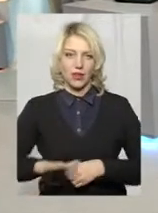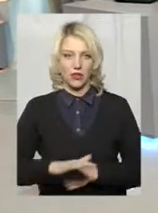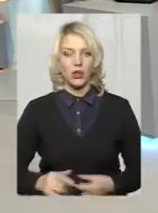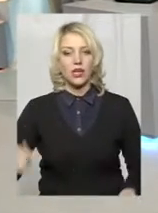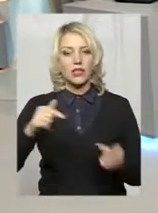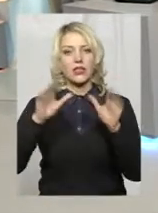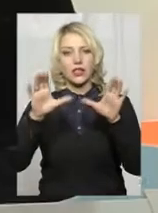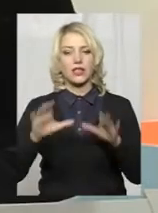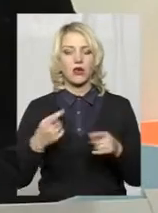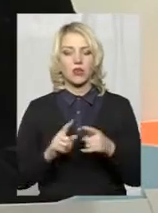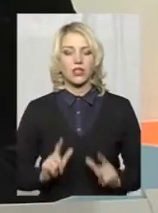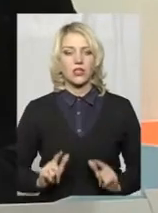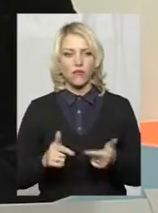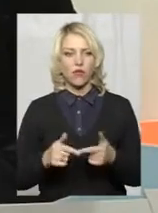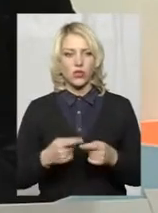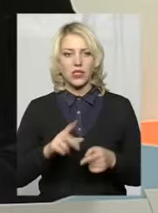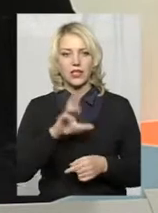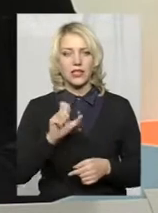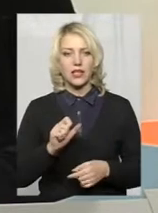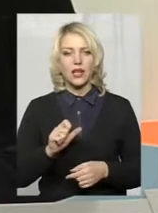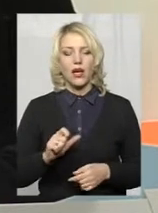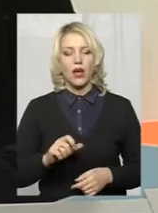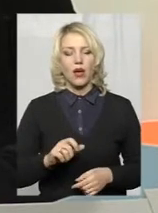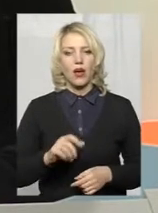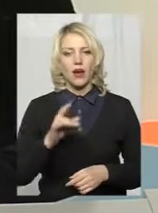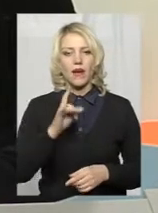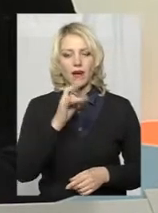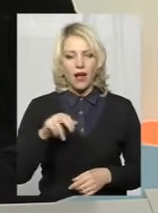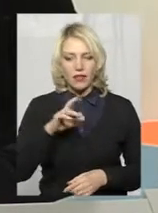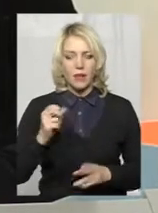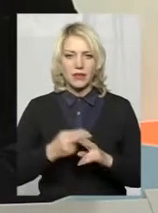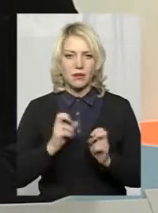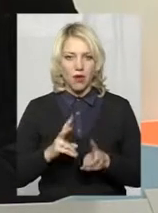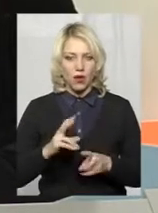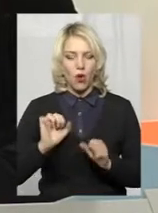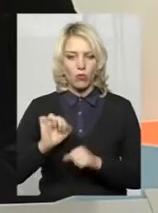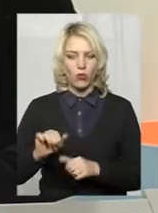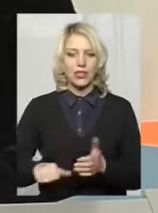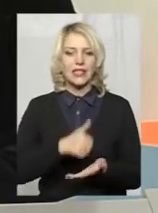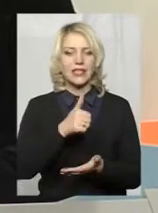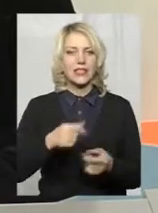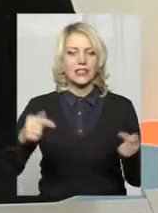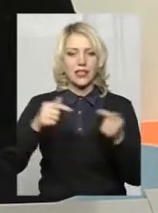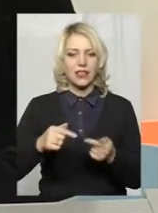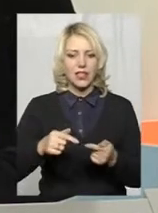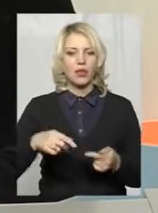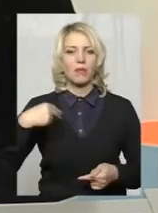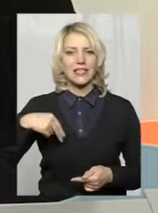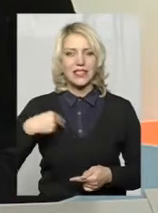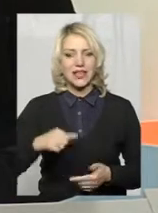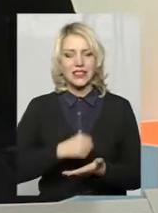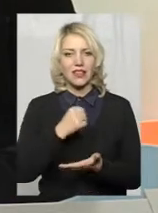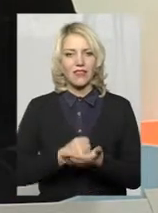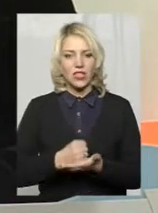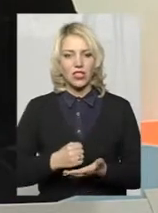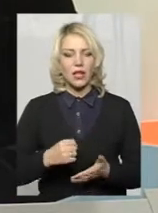закону, це вводиться виключно за пропозицією Ради Незбезпеки і Оборони, згідно указу президента, затверджений рішенням парламенту. Парламент